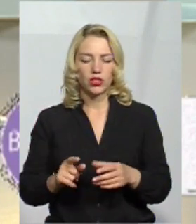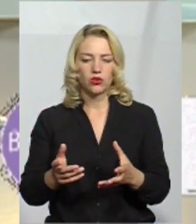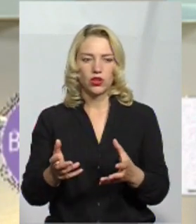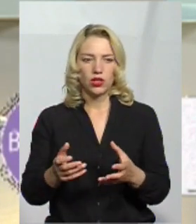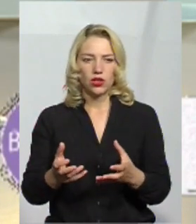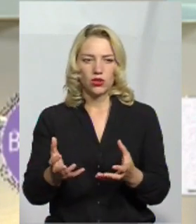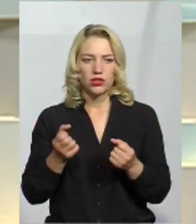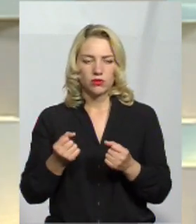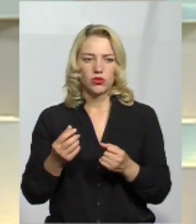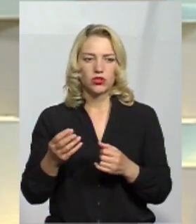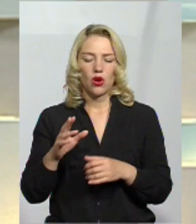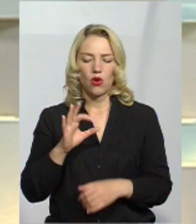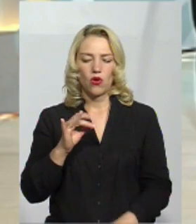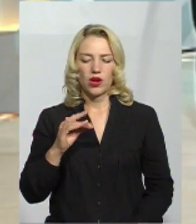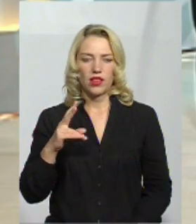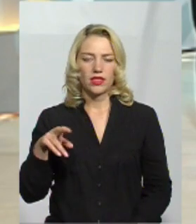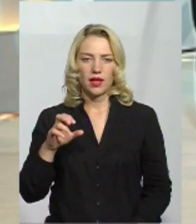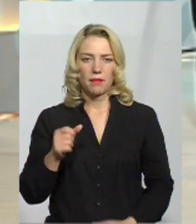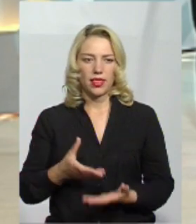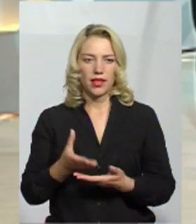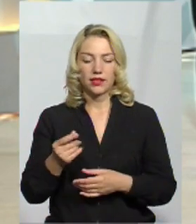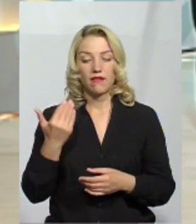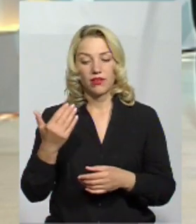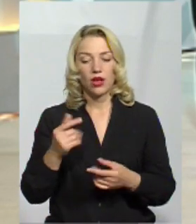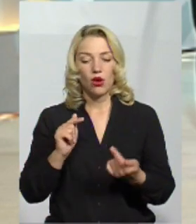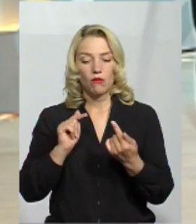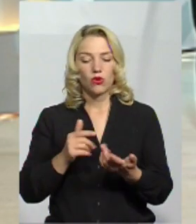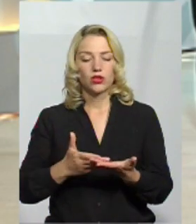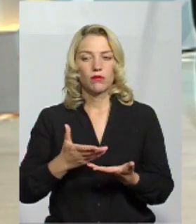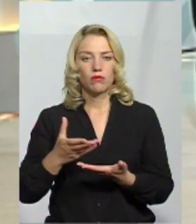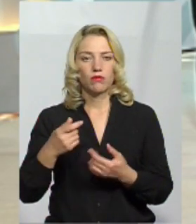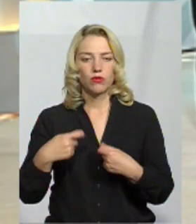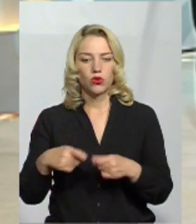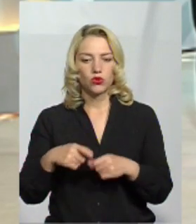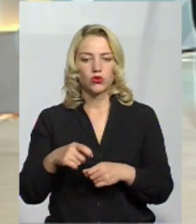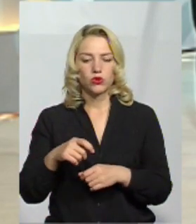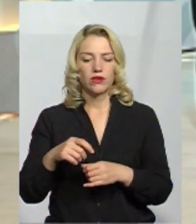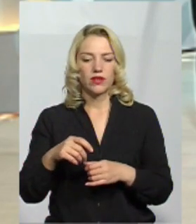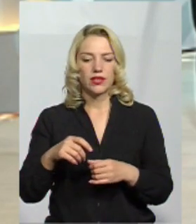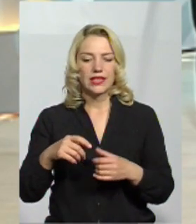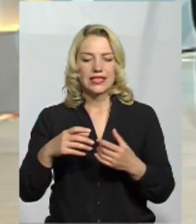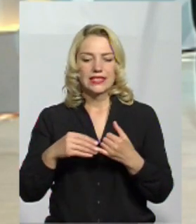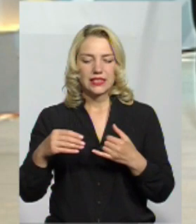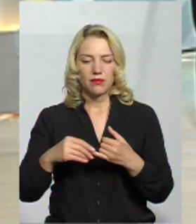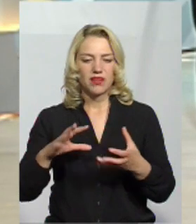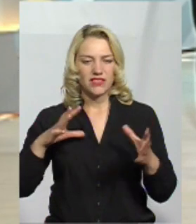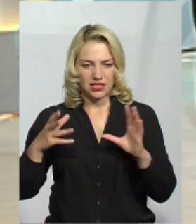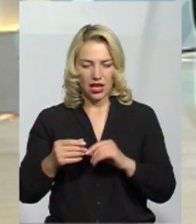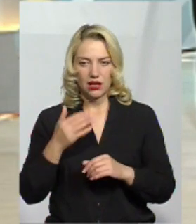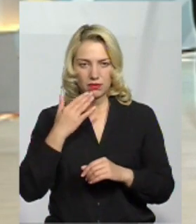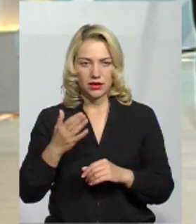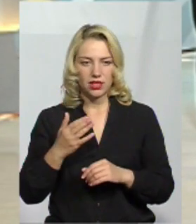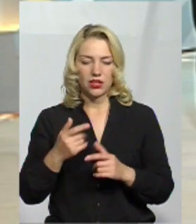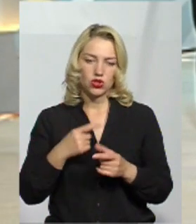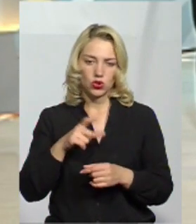орендну плату. Проти продажу взагалі? Чи якщо це громадяни України зможуть купляти? Проти продажу взагалі.